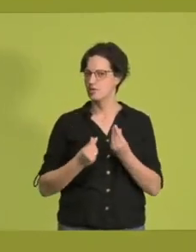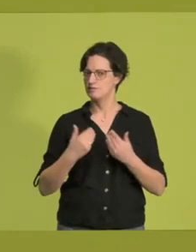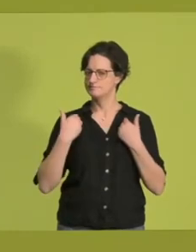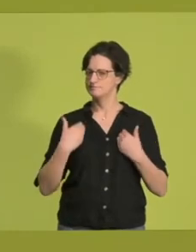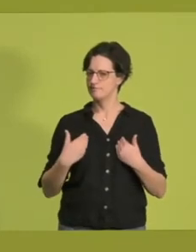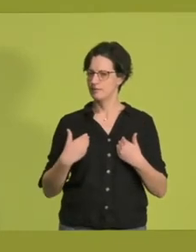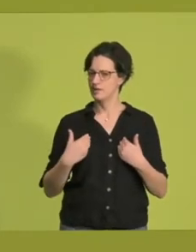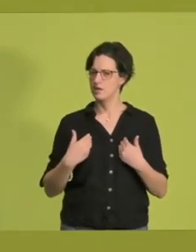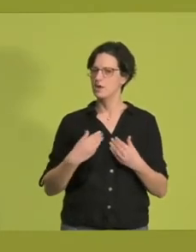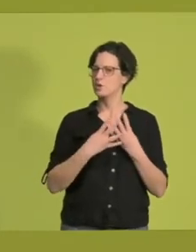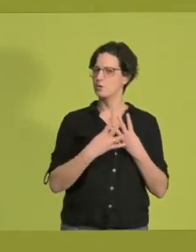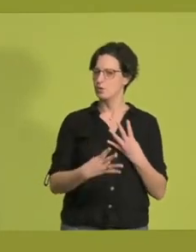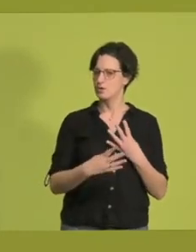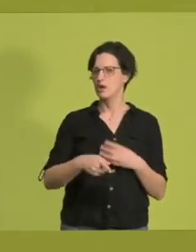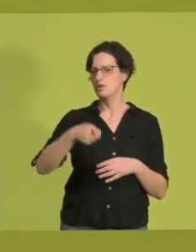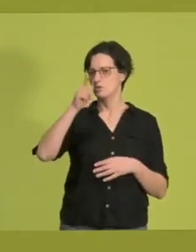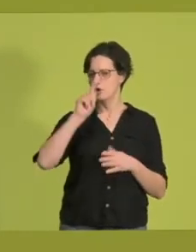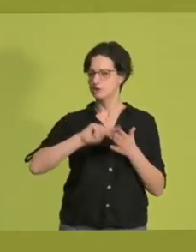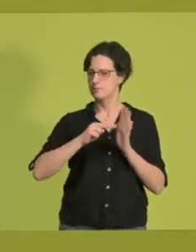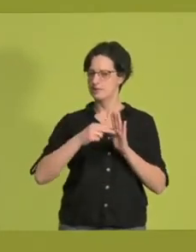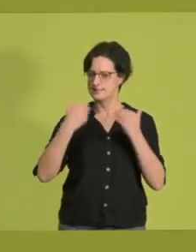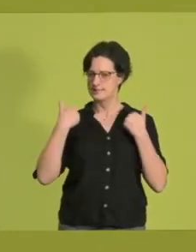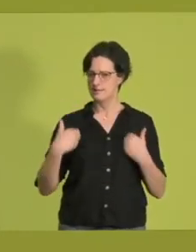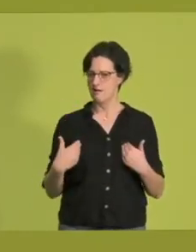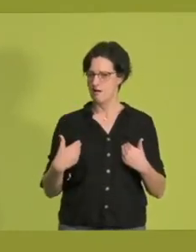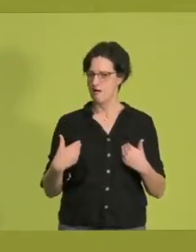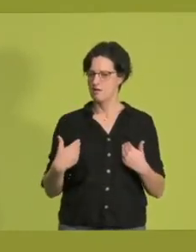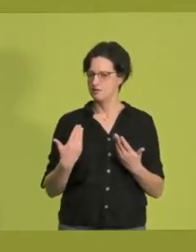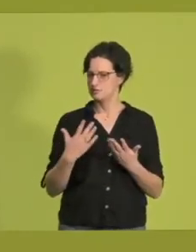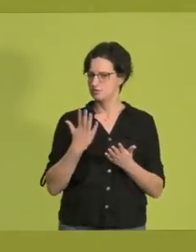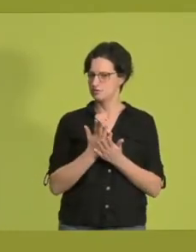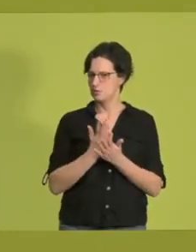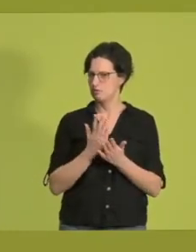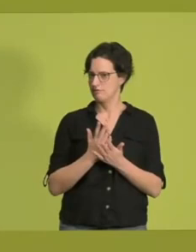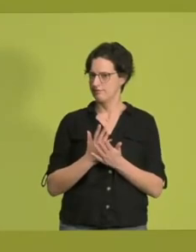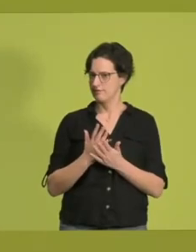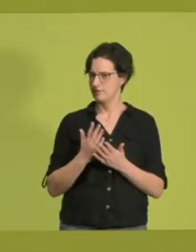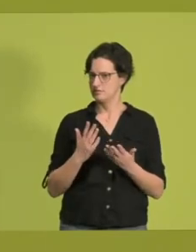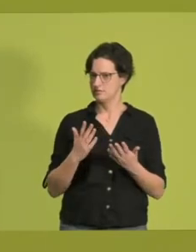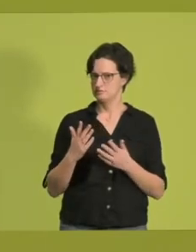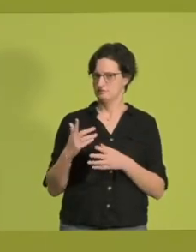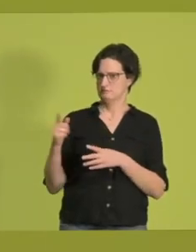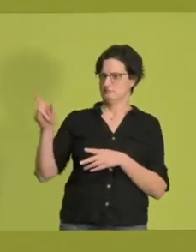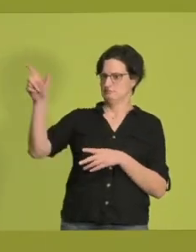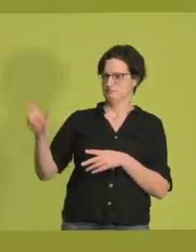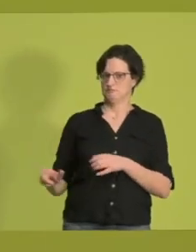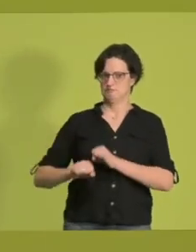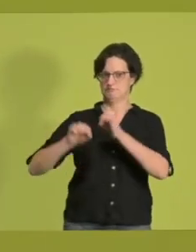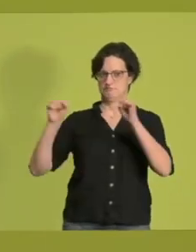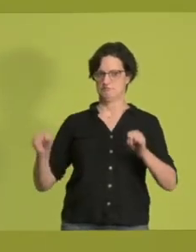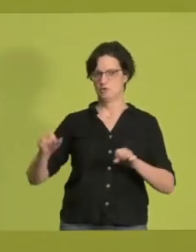deutsche Politikerin ins Visier von Autokraten wie Erdogan und seinen